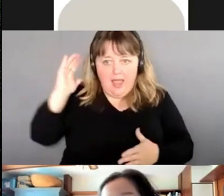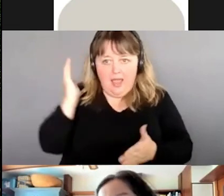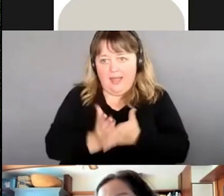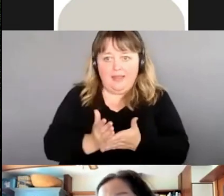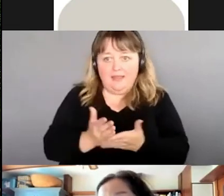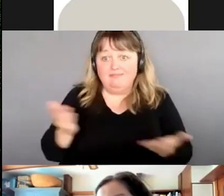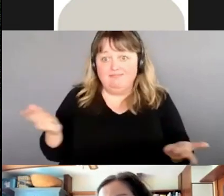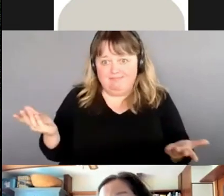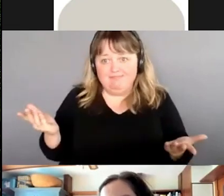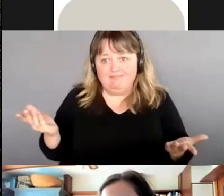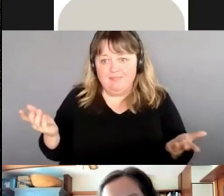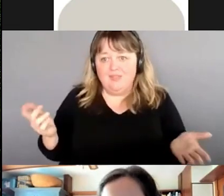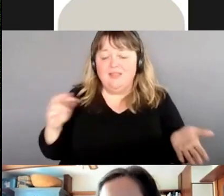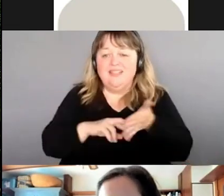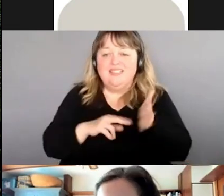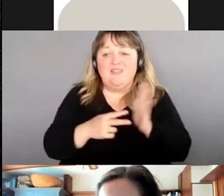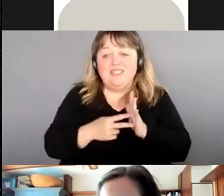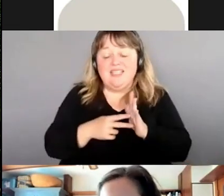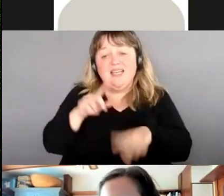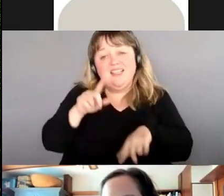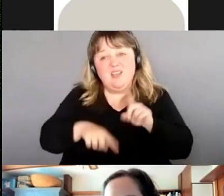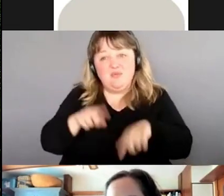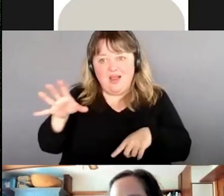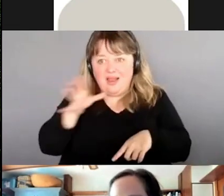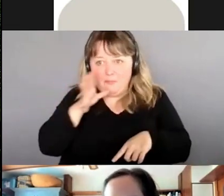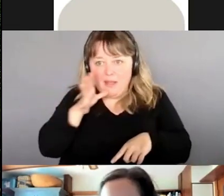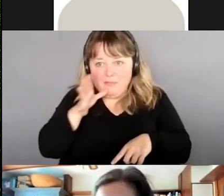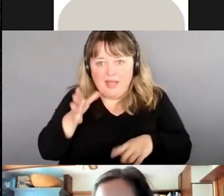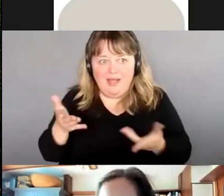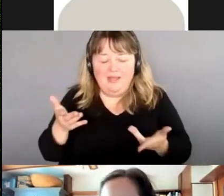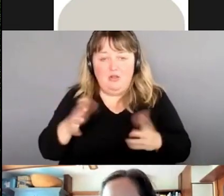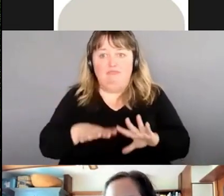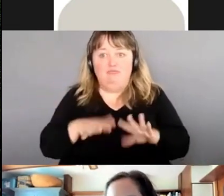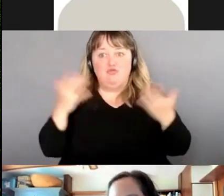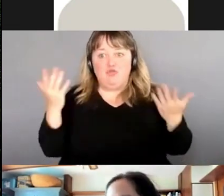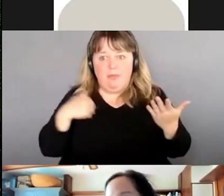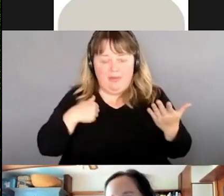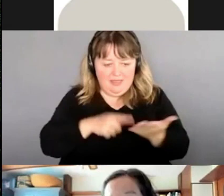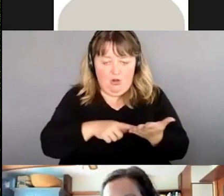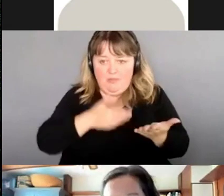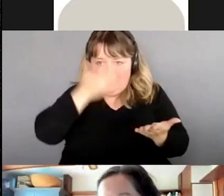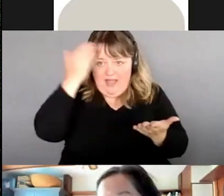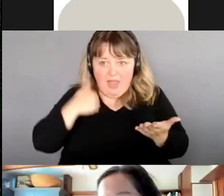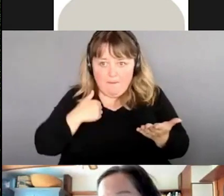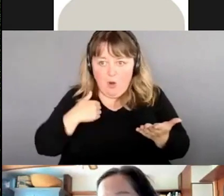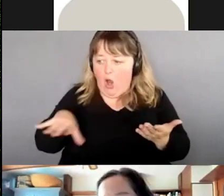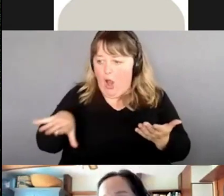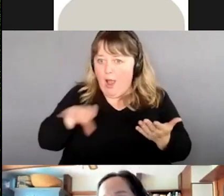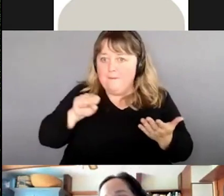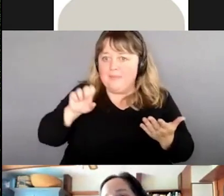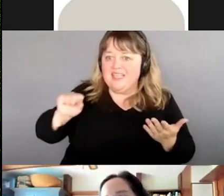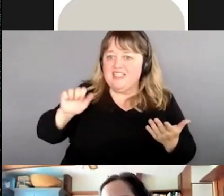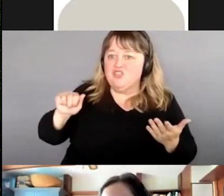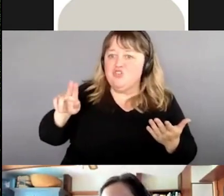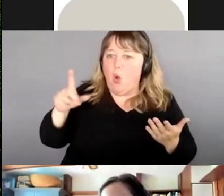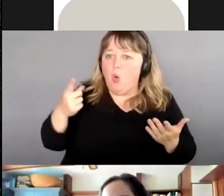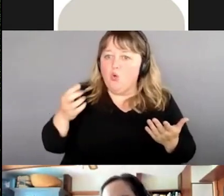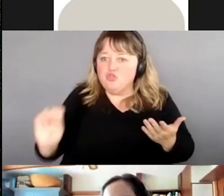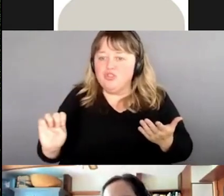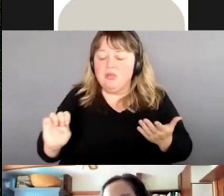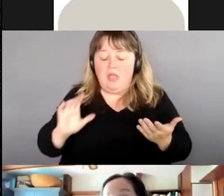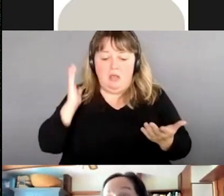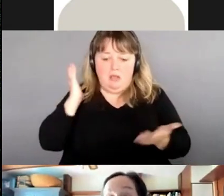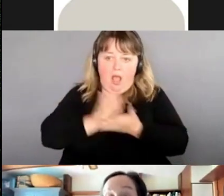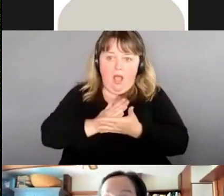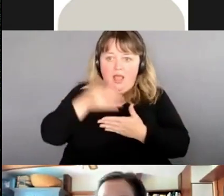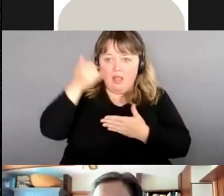Donc, il y a des mamans qui ont malheureusement eu l'expérience sans, ils ont pris la sauge pour d'autres raisons mais c'est sûr